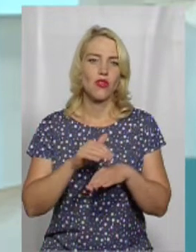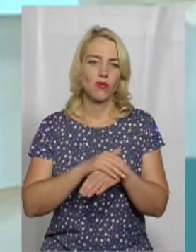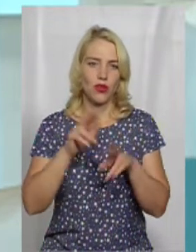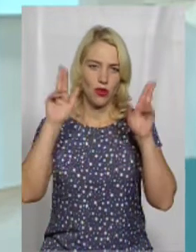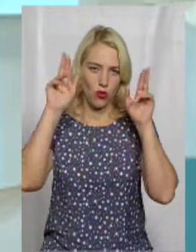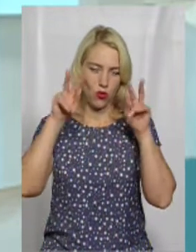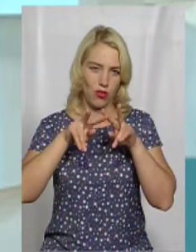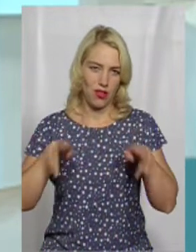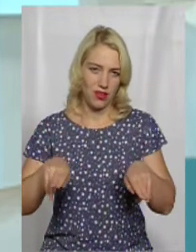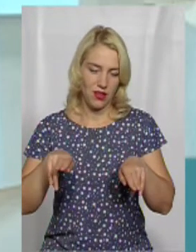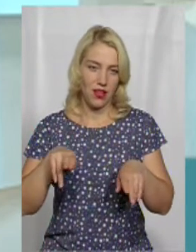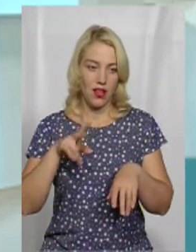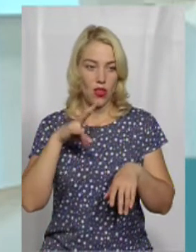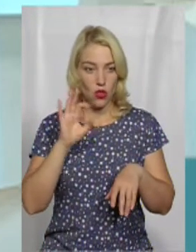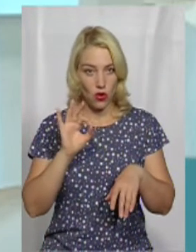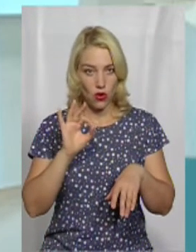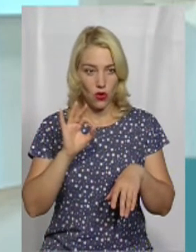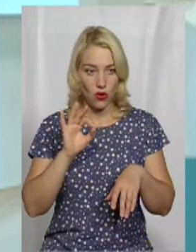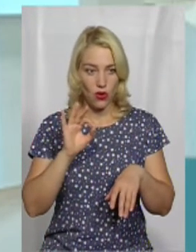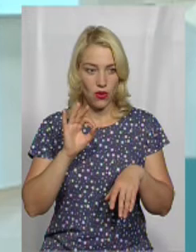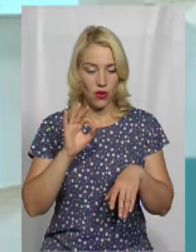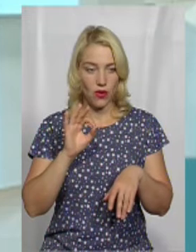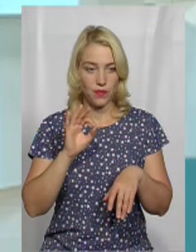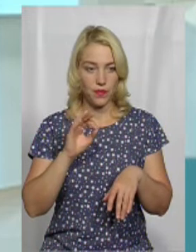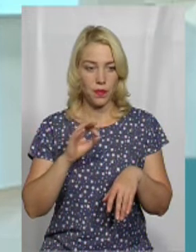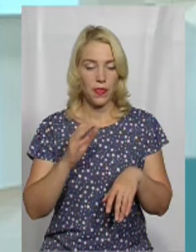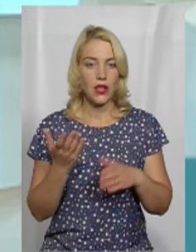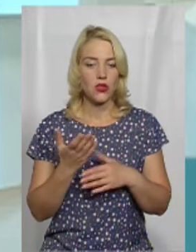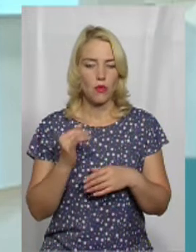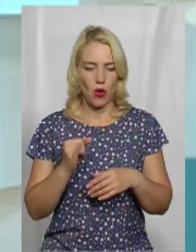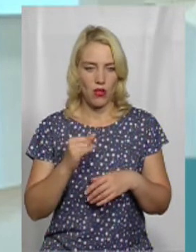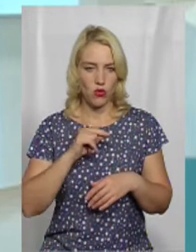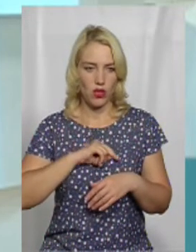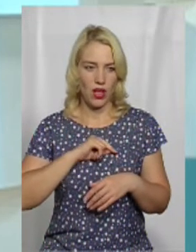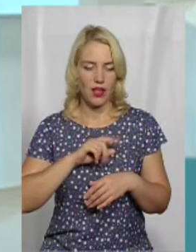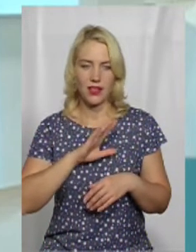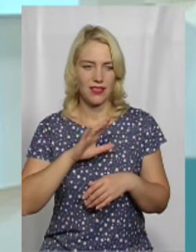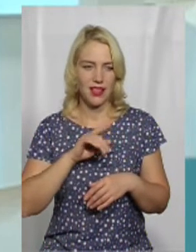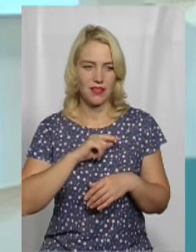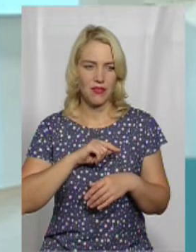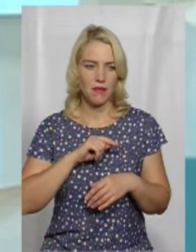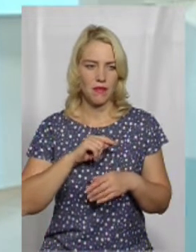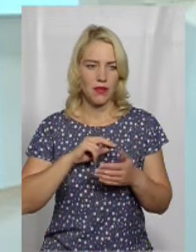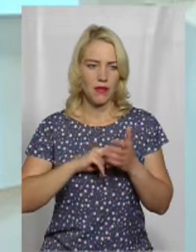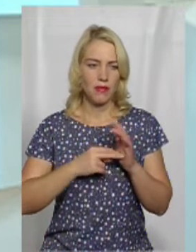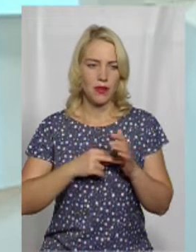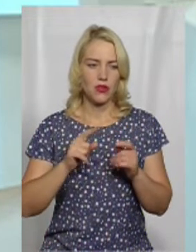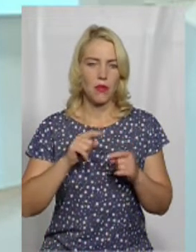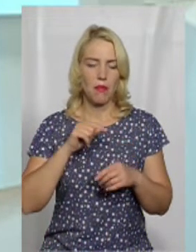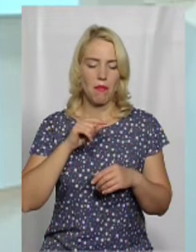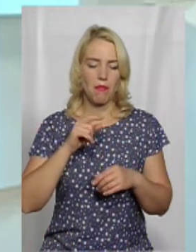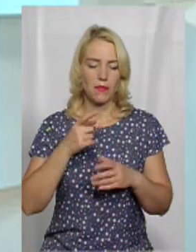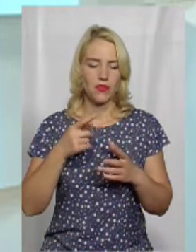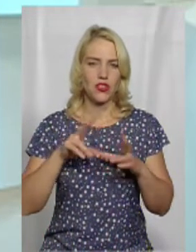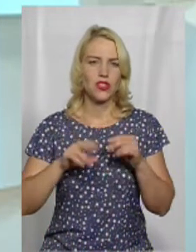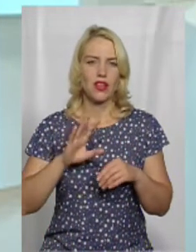що від них можна такого чекати, але з чим поганою такою натурою, не в плані злі, а в плані саме погані, тобто